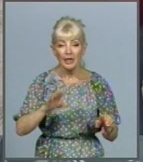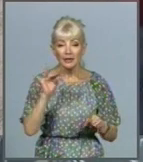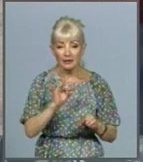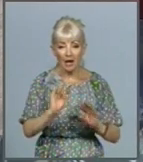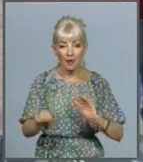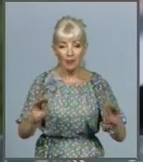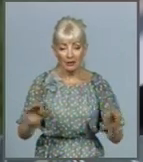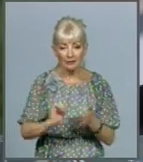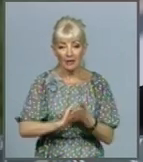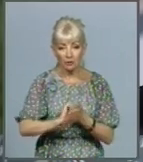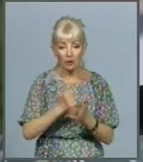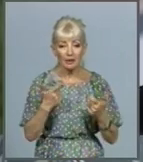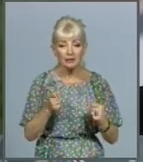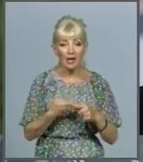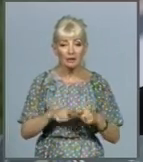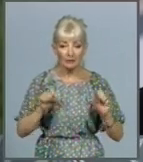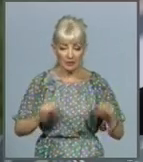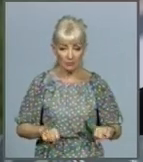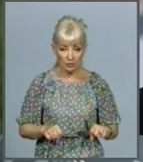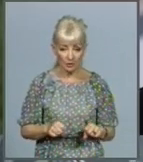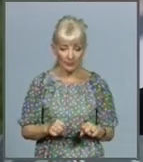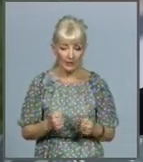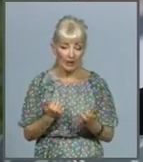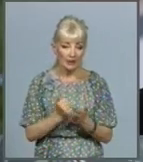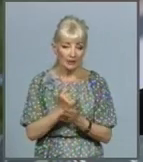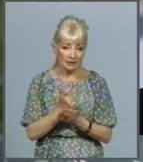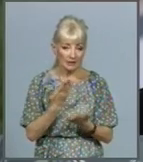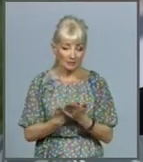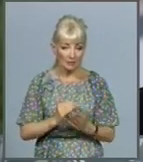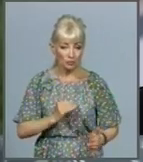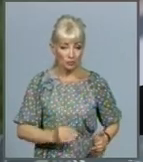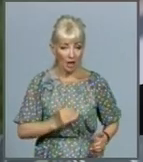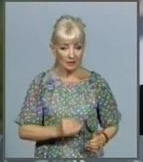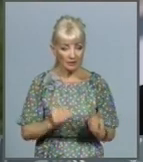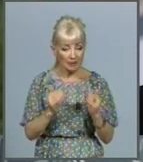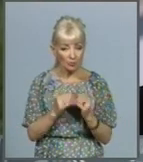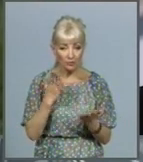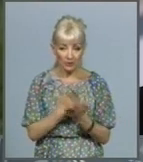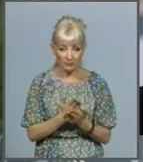де це можливо. Нескільки, наприклад, частних домів мають частні